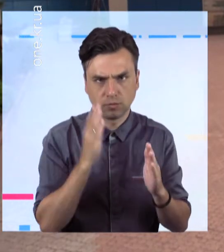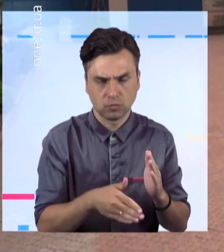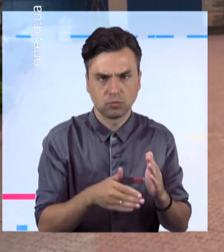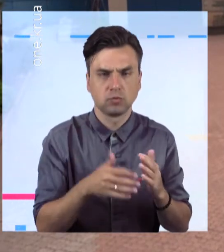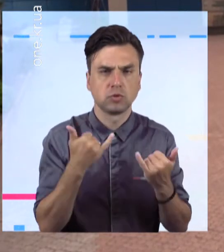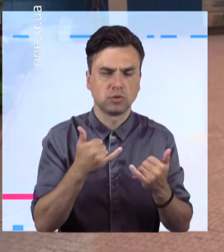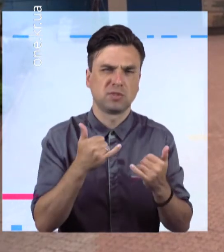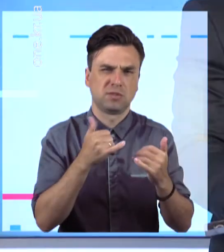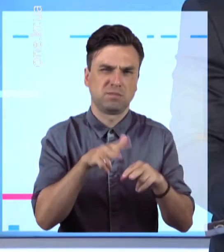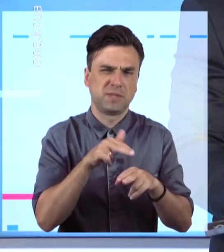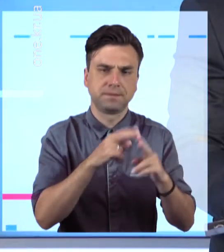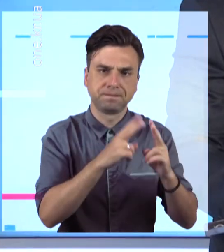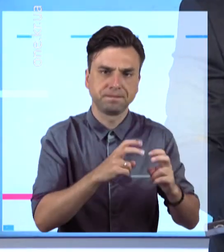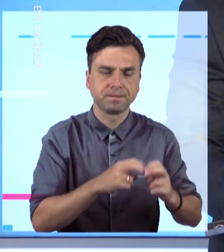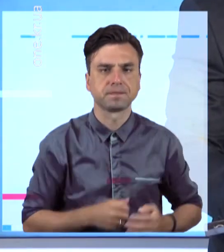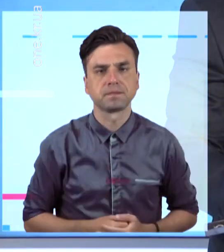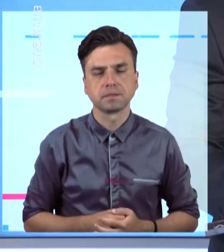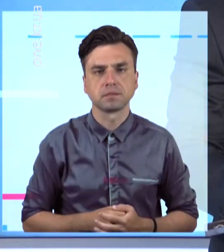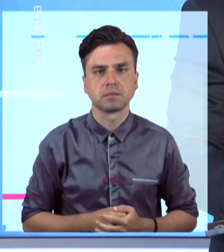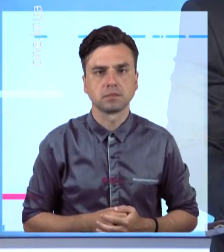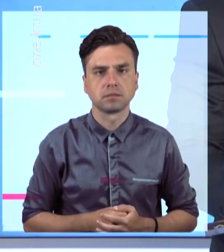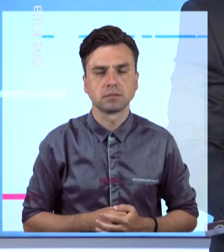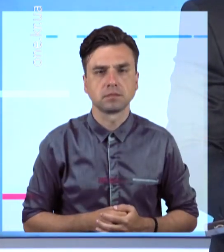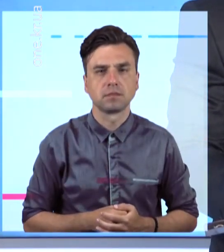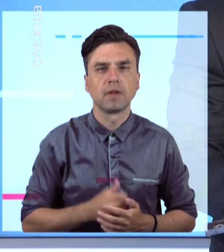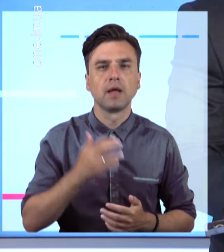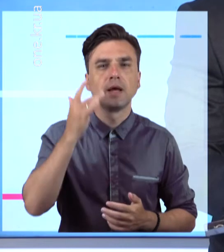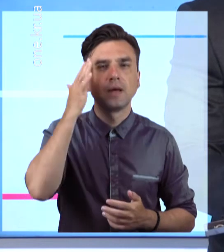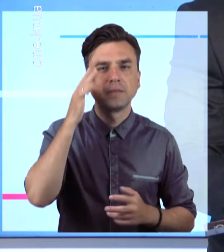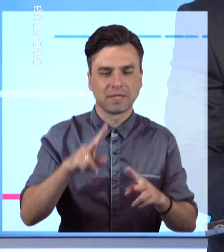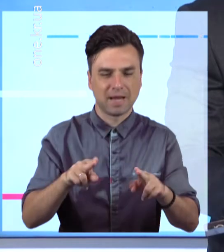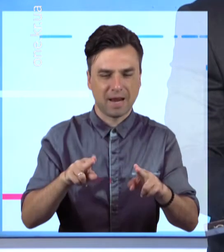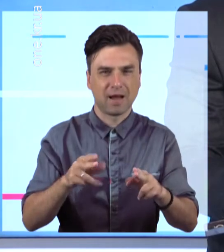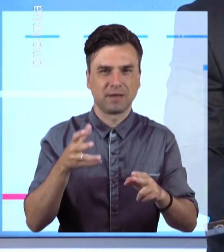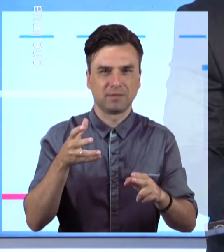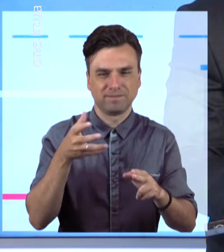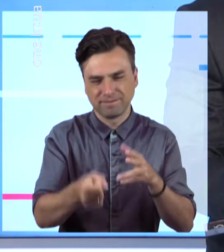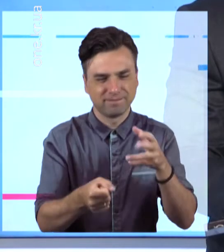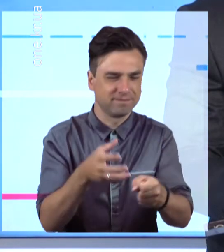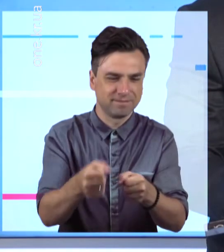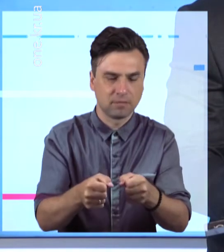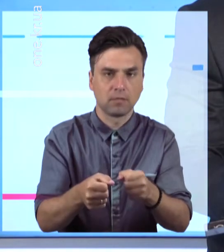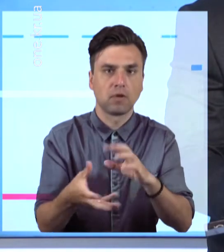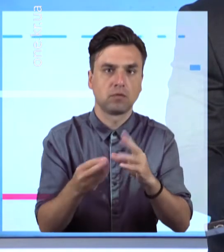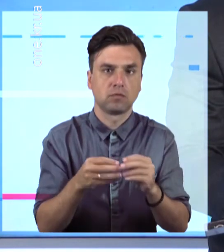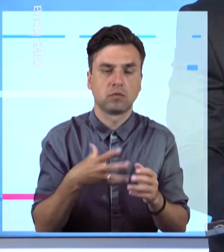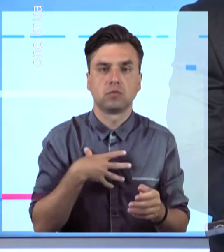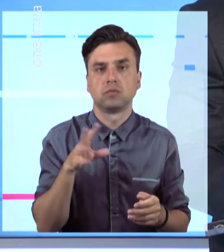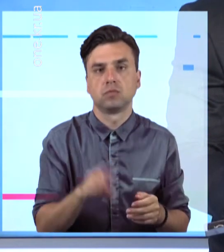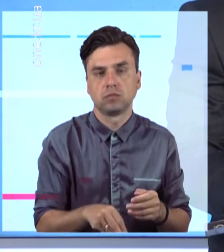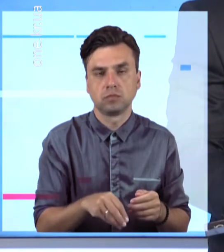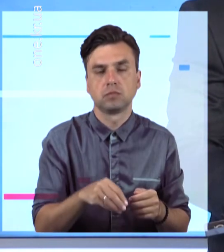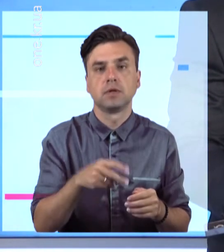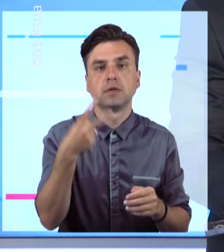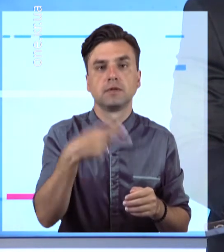дистове розслідування. Хотів наловити раків, а його спіймала смерть. В день 20 червня декілька містян